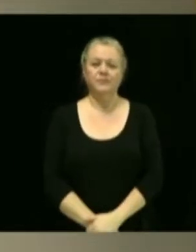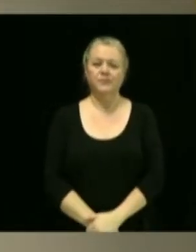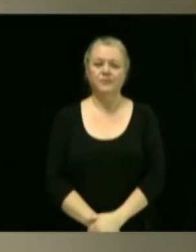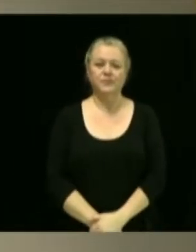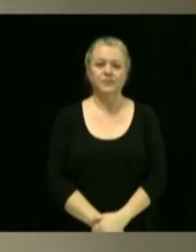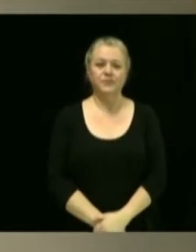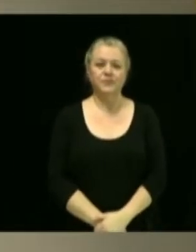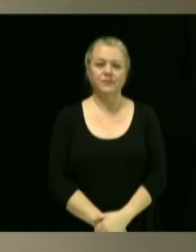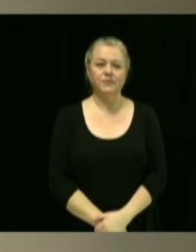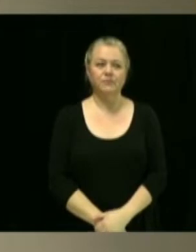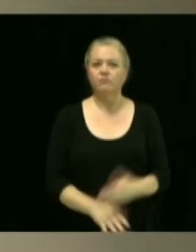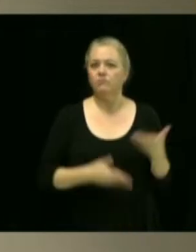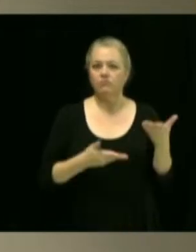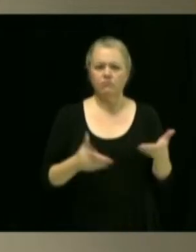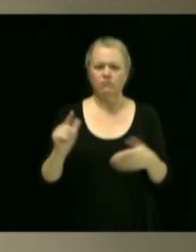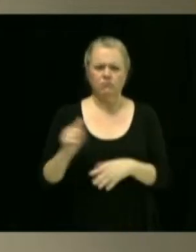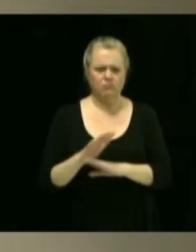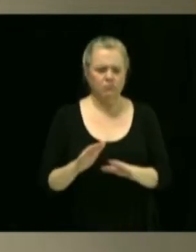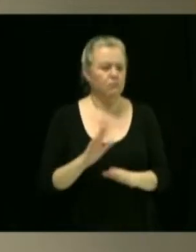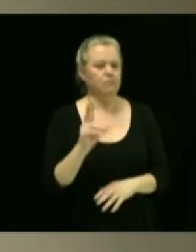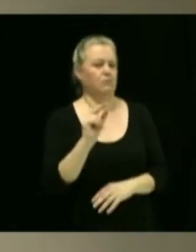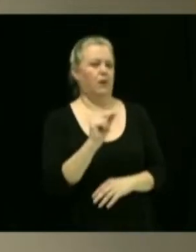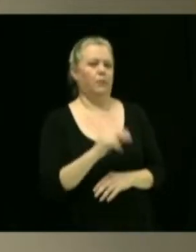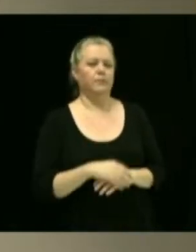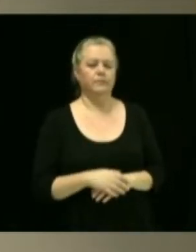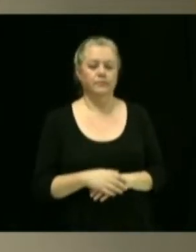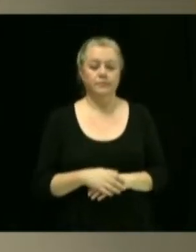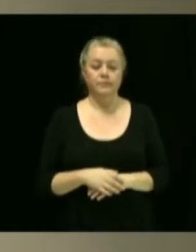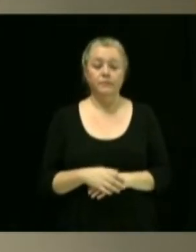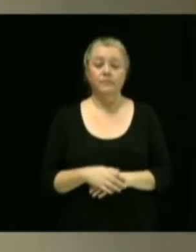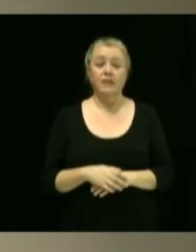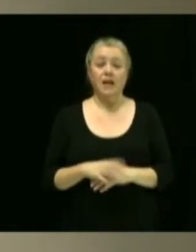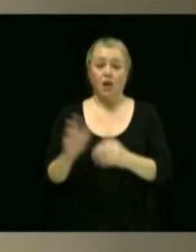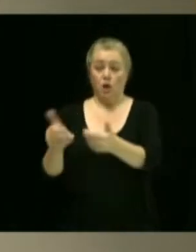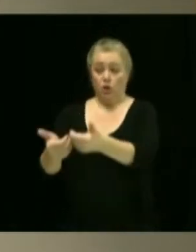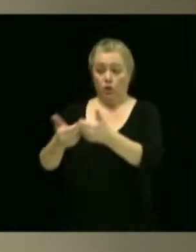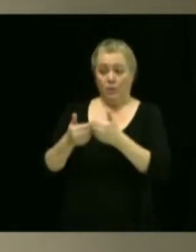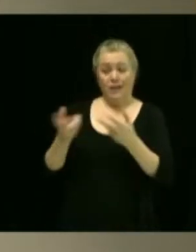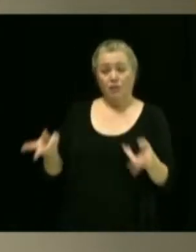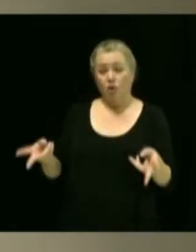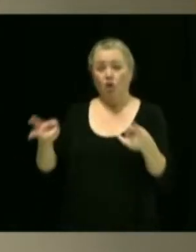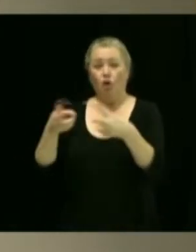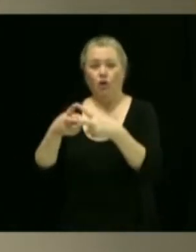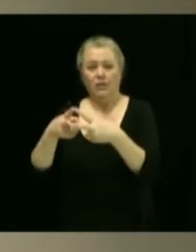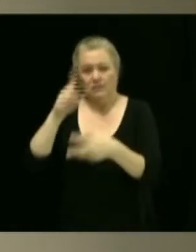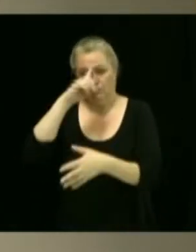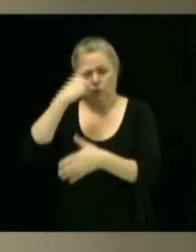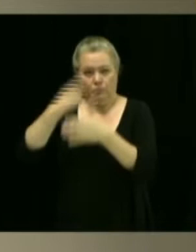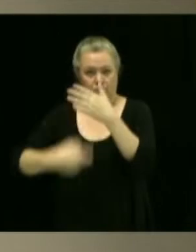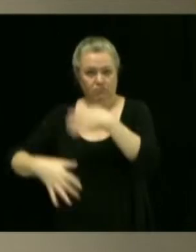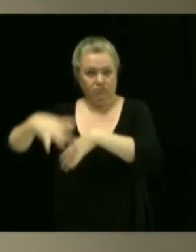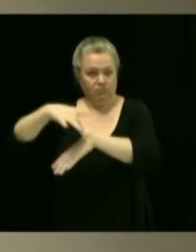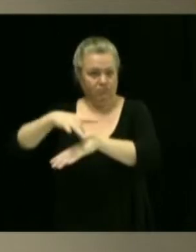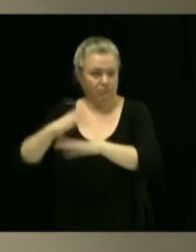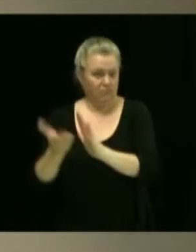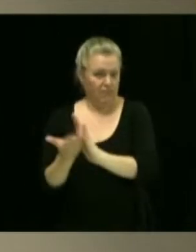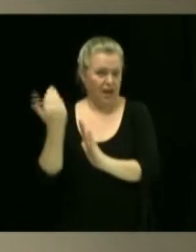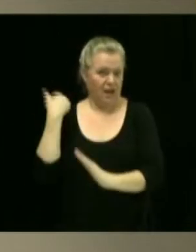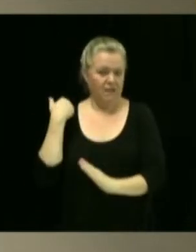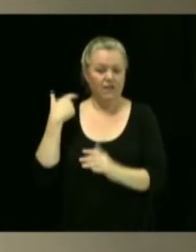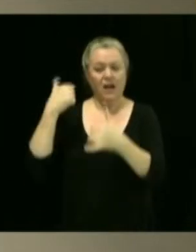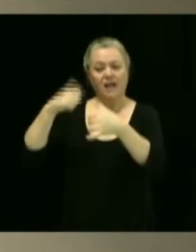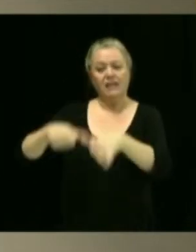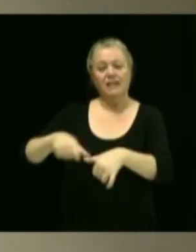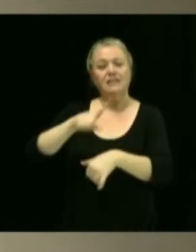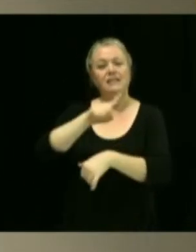Parfait. Proposeur, non? Non. Demande de reconnaissance aux fins d'exemption de la taxe foncière pour l'immeuble situé au numéro 115 rue